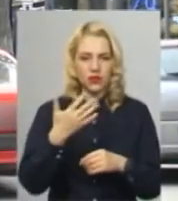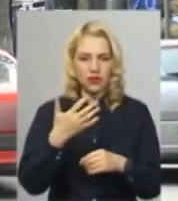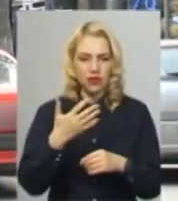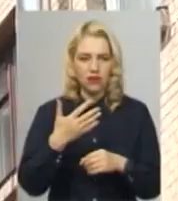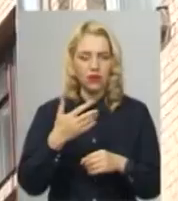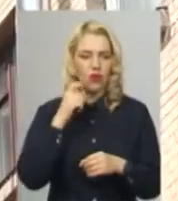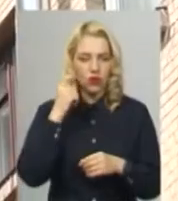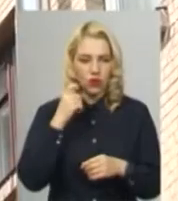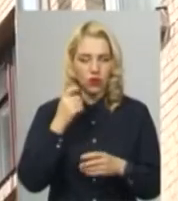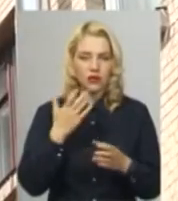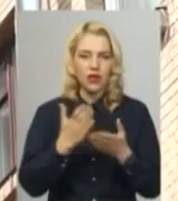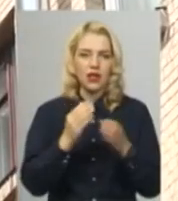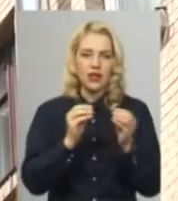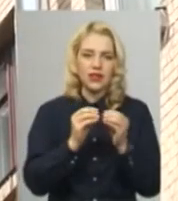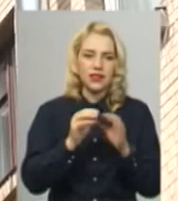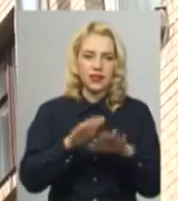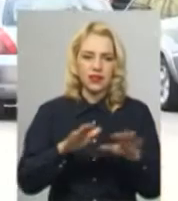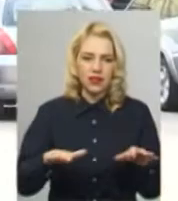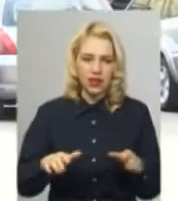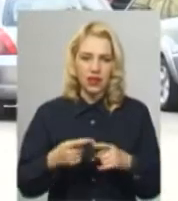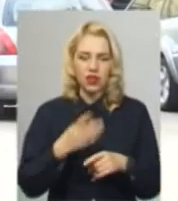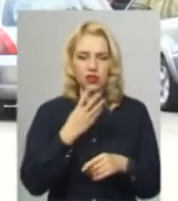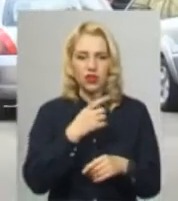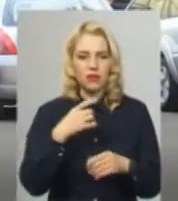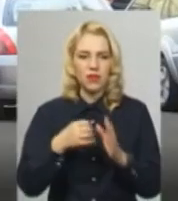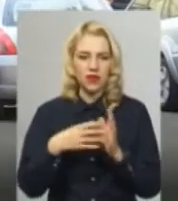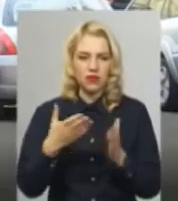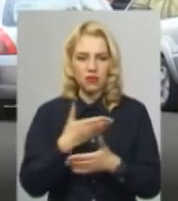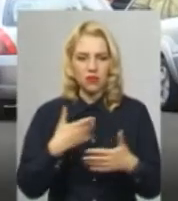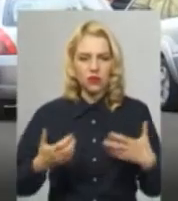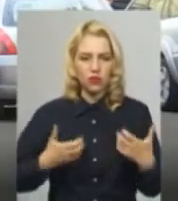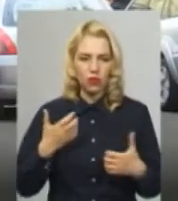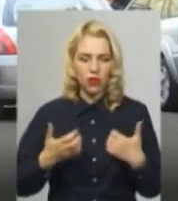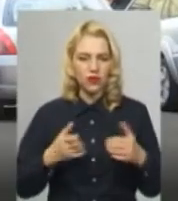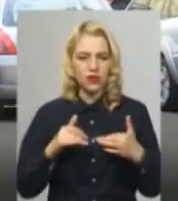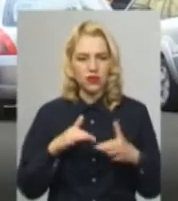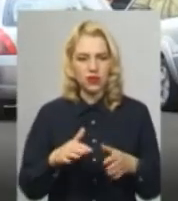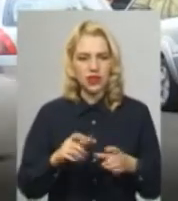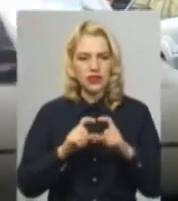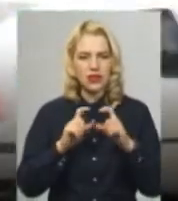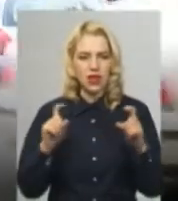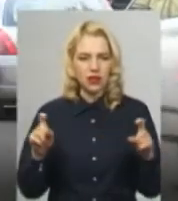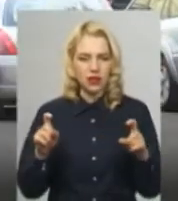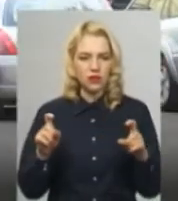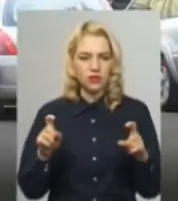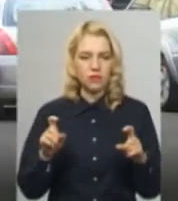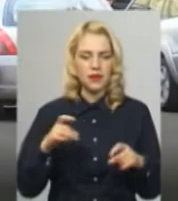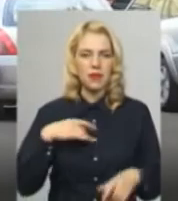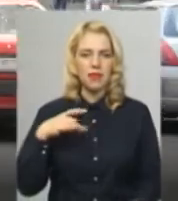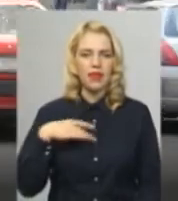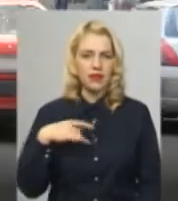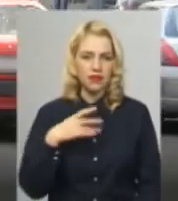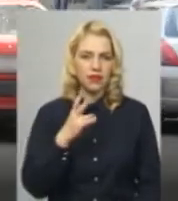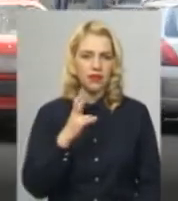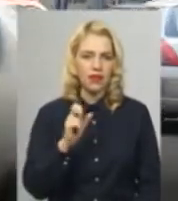дітей віком від 4 до 15 років, додає чоловік. Ми стурбовані діяльністю закладу «Білий налив».